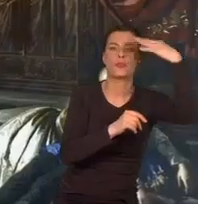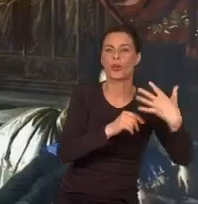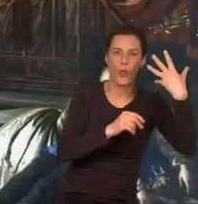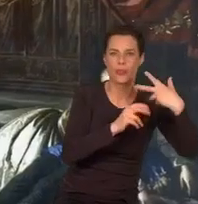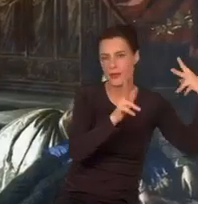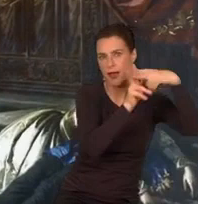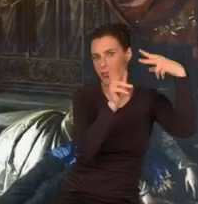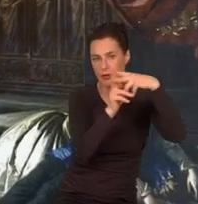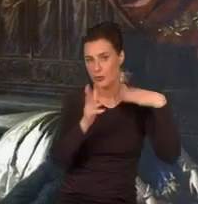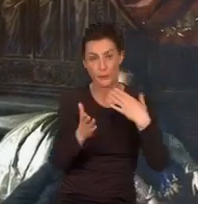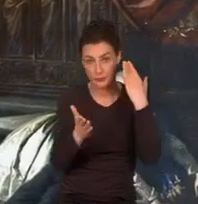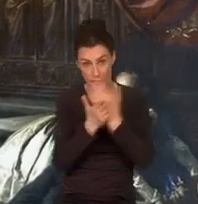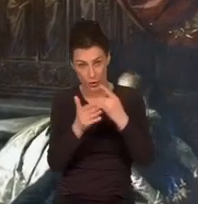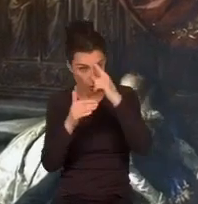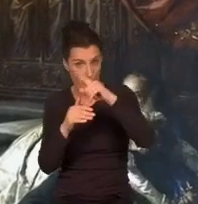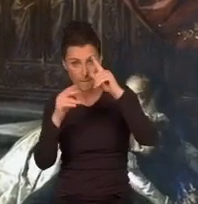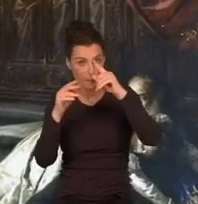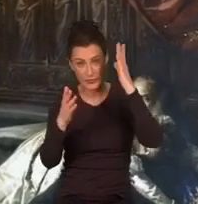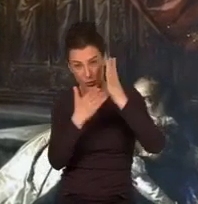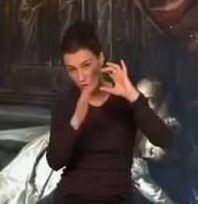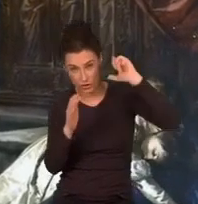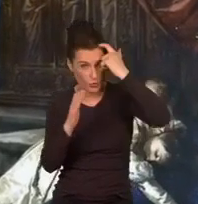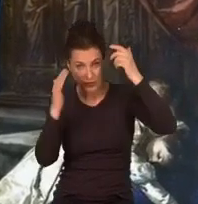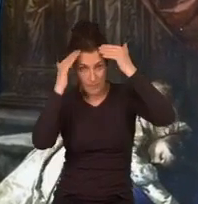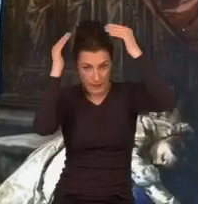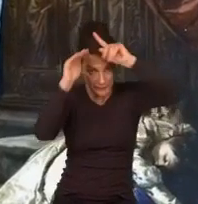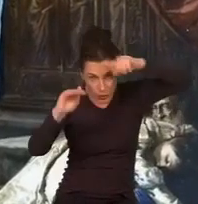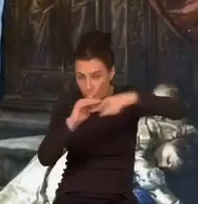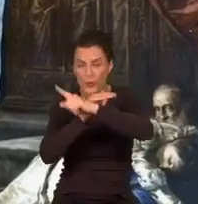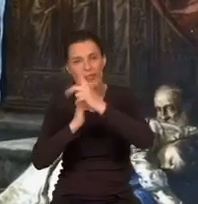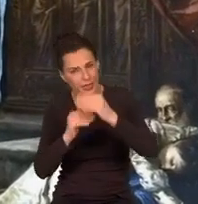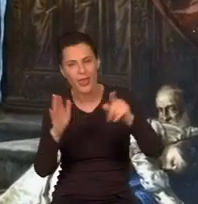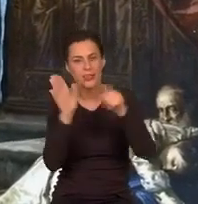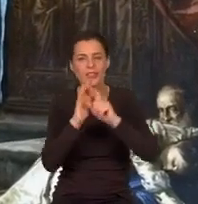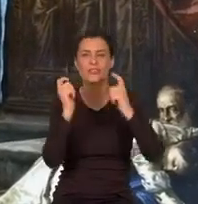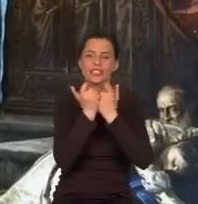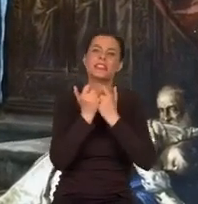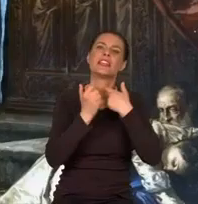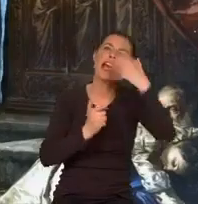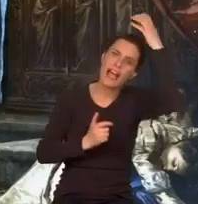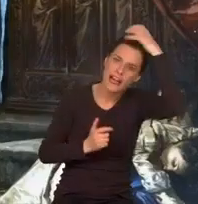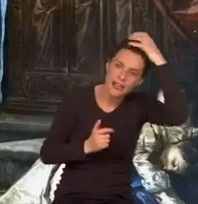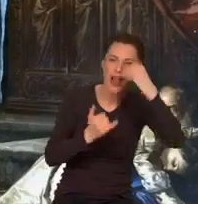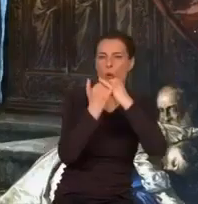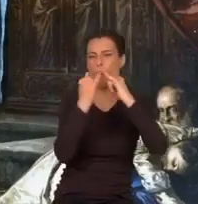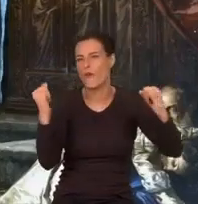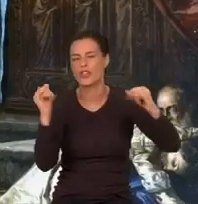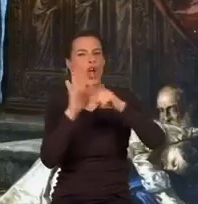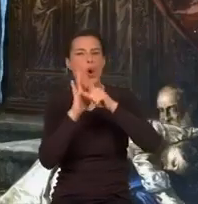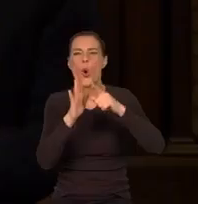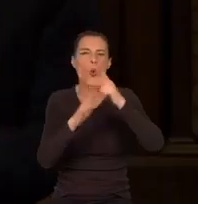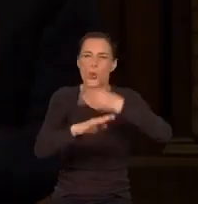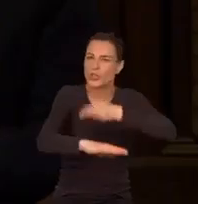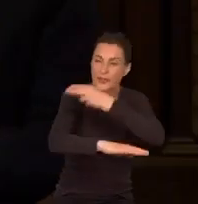Trzeba pamiętać, że nie tylko papież przechodził przez Passetto, ale też całe zgromadzenie kardynałów i urzędników. Passetto